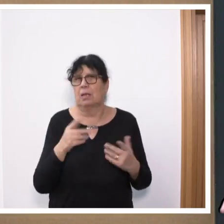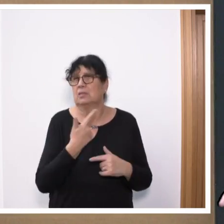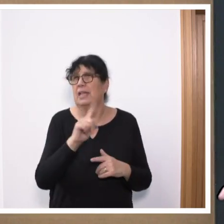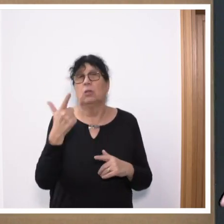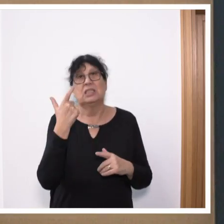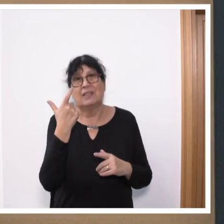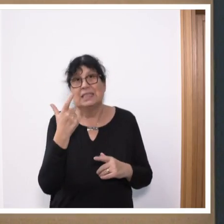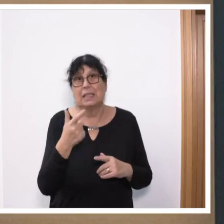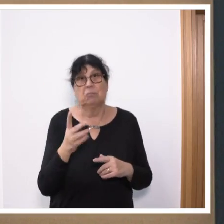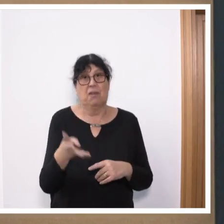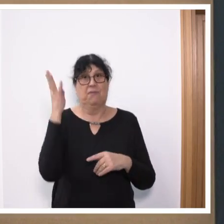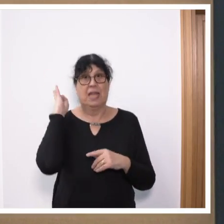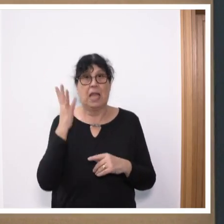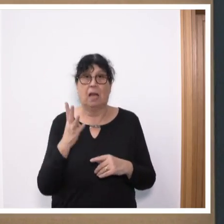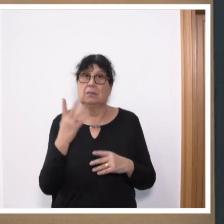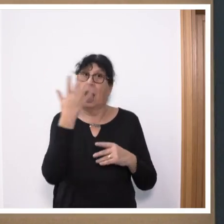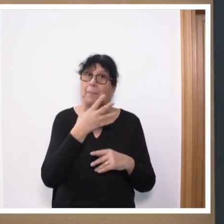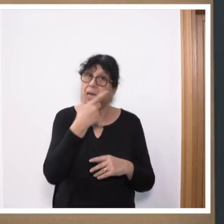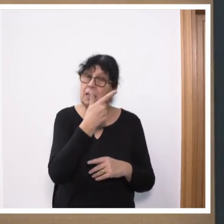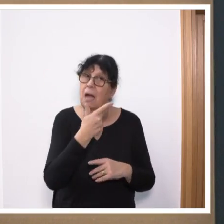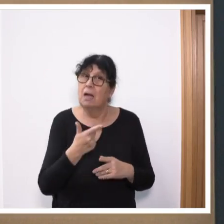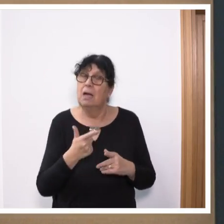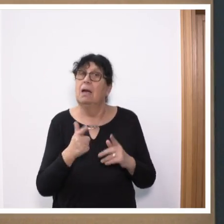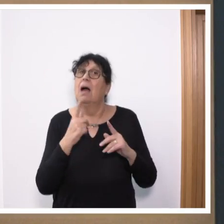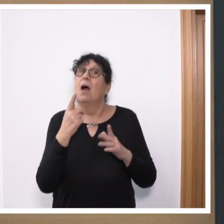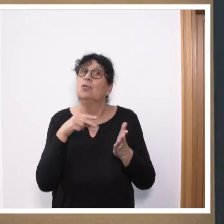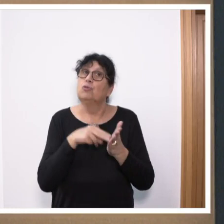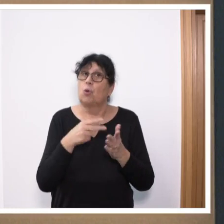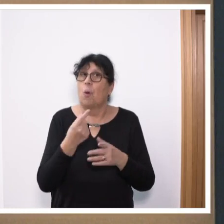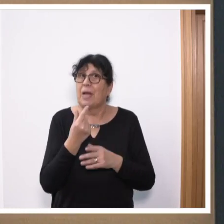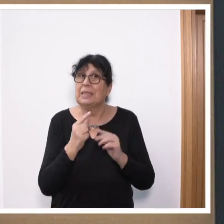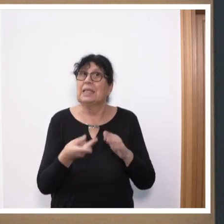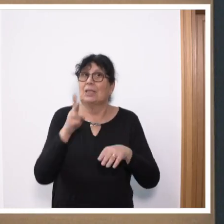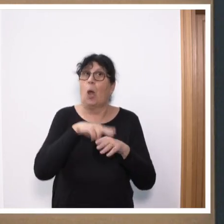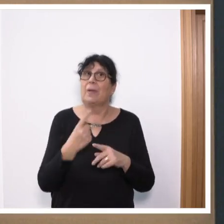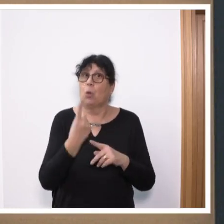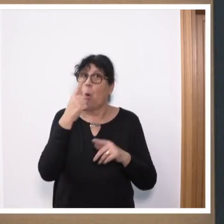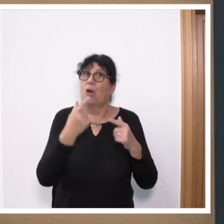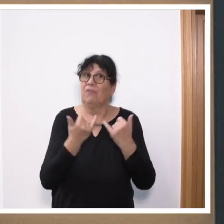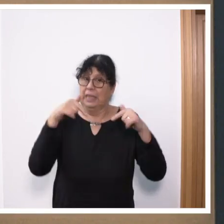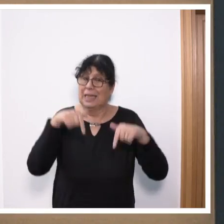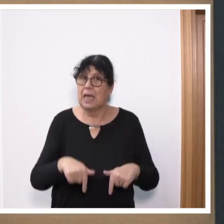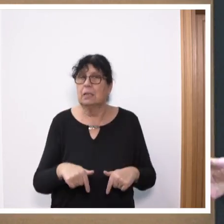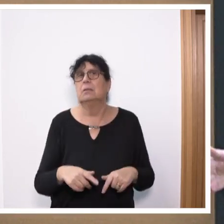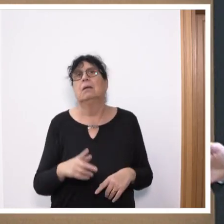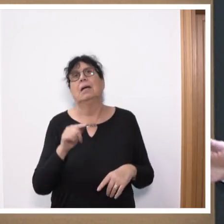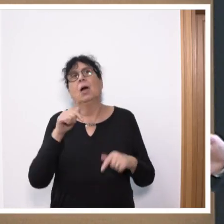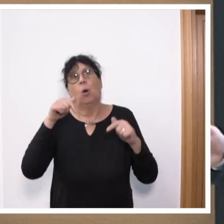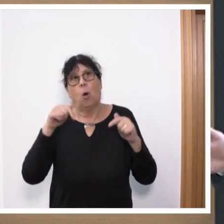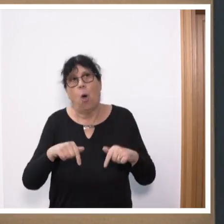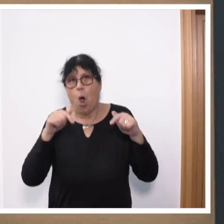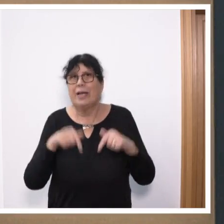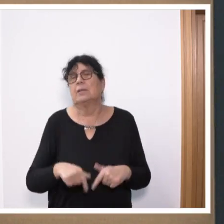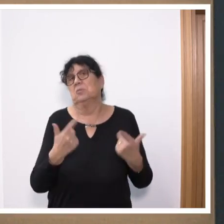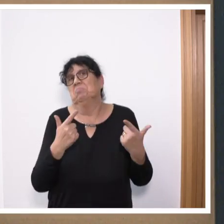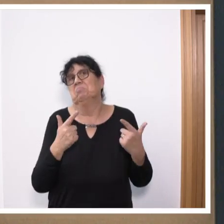das ist gerade vier Jahre her, war der Strompreis in den Vereinigten Staaten doppelt so hoch wie bei uns. Heute ist er ein